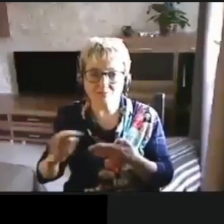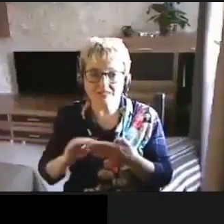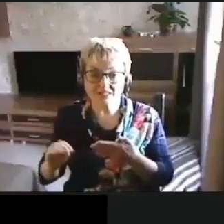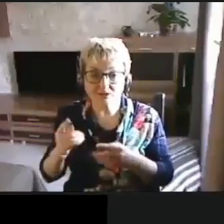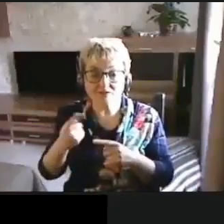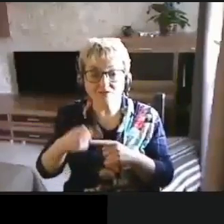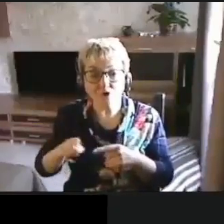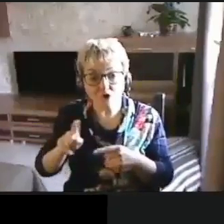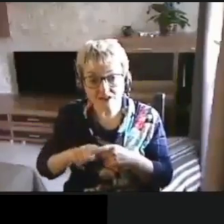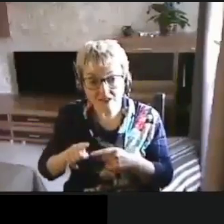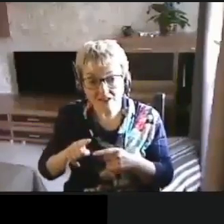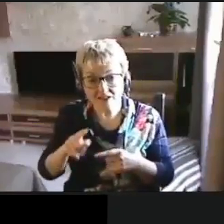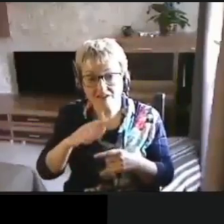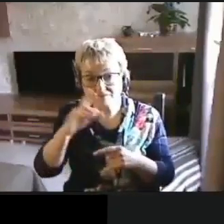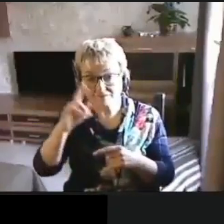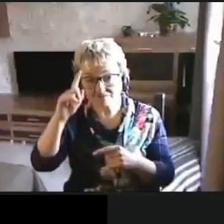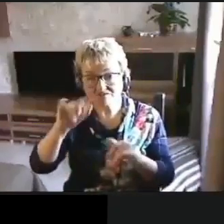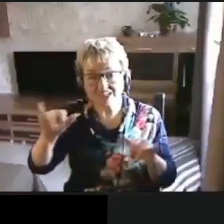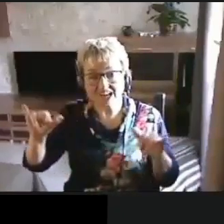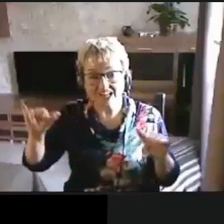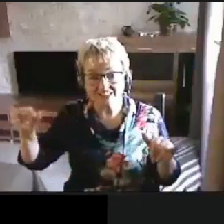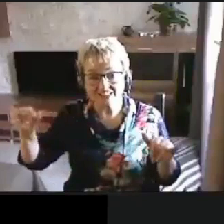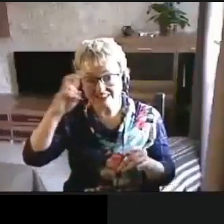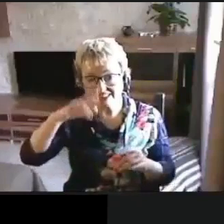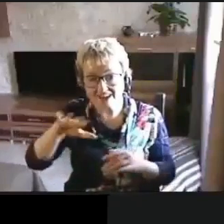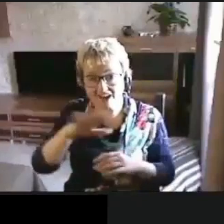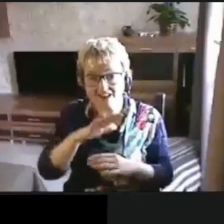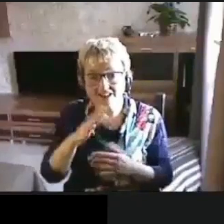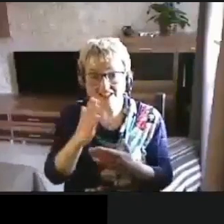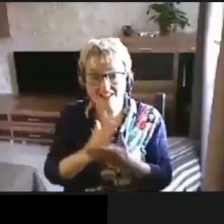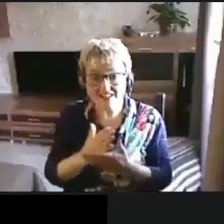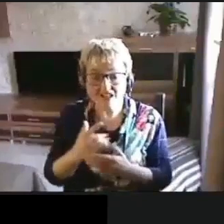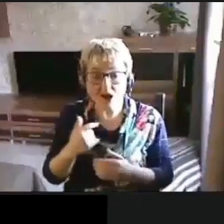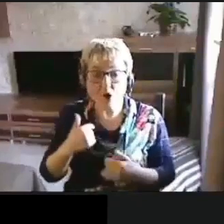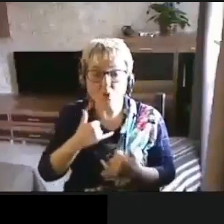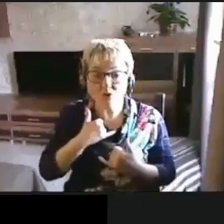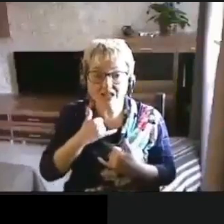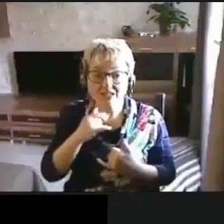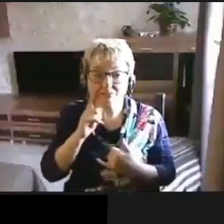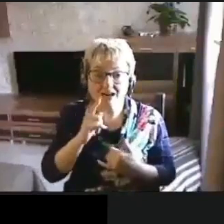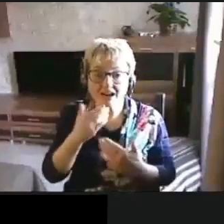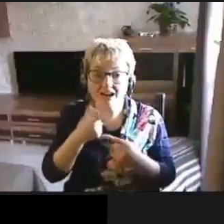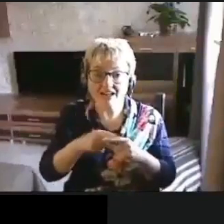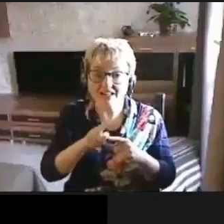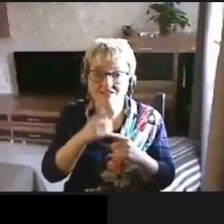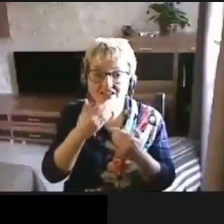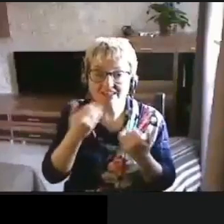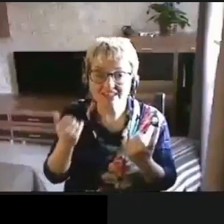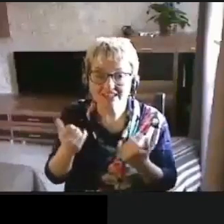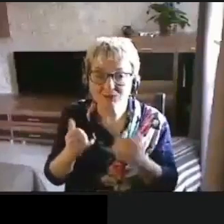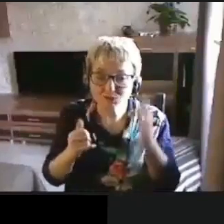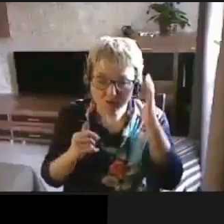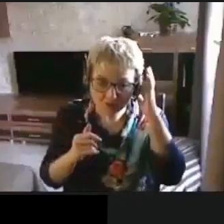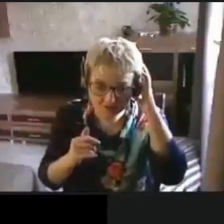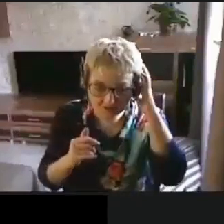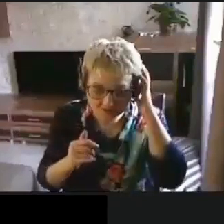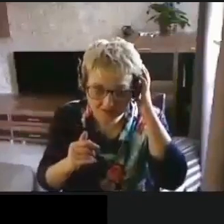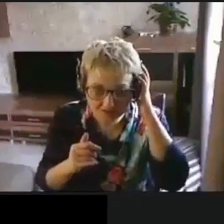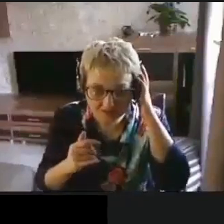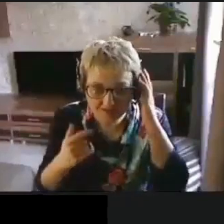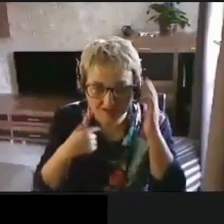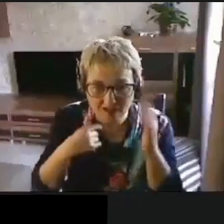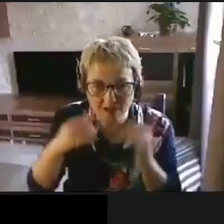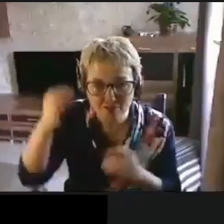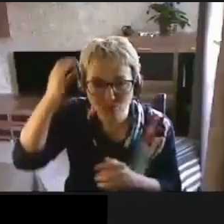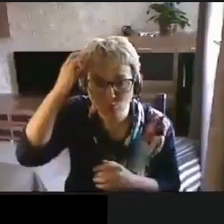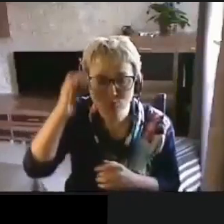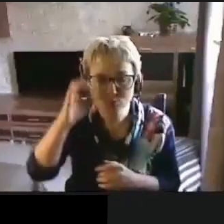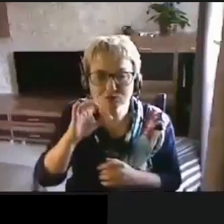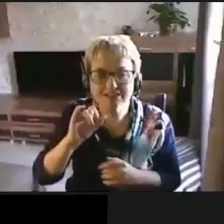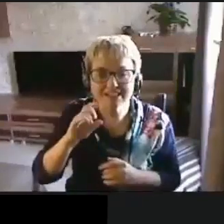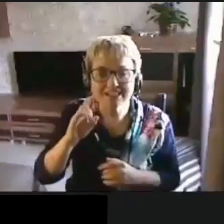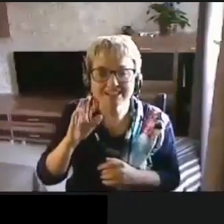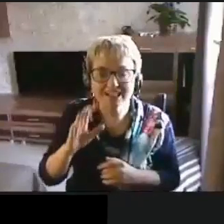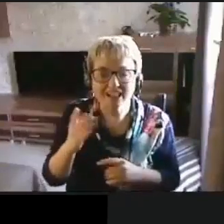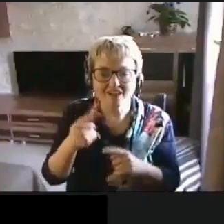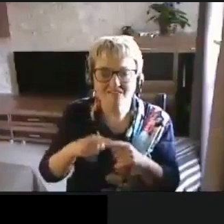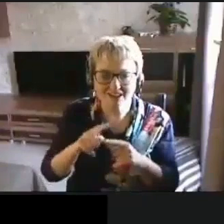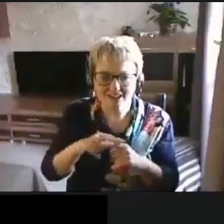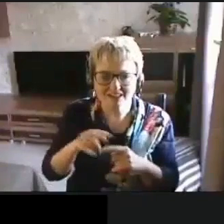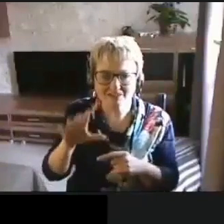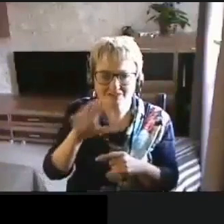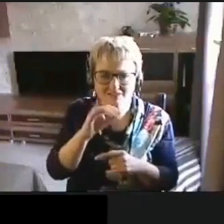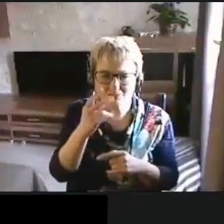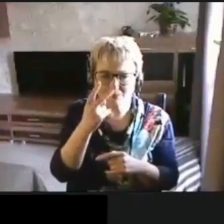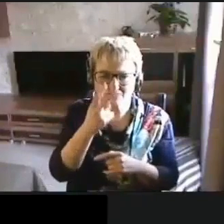Это уже в разных странах это уже есть. У нас пока этого нет. Мы это, я помню, Станислав, мы это, по-моему, все